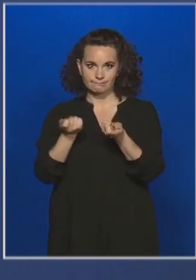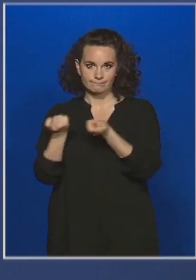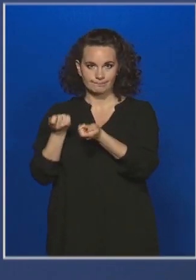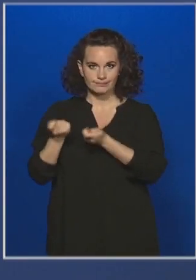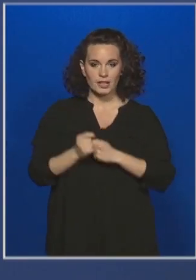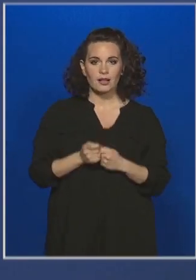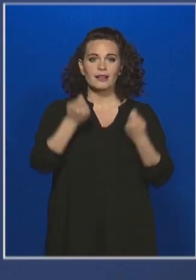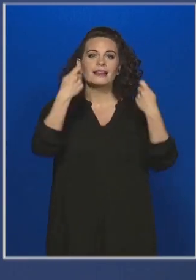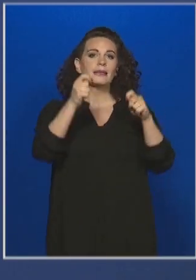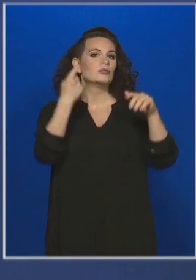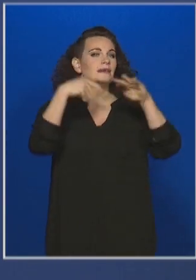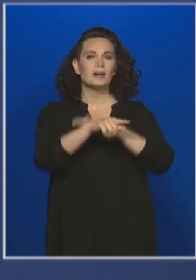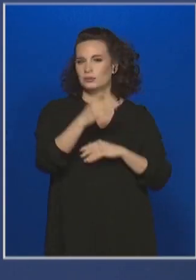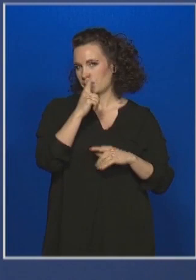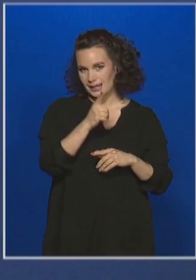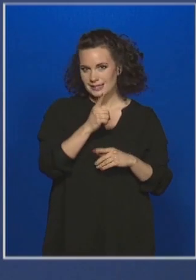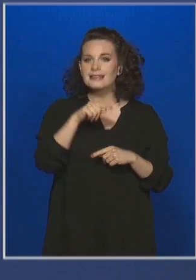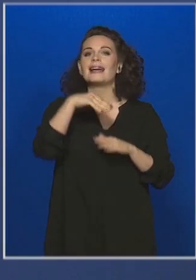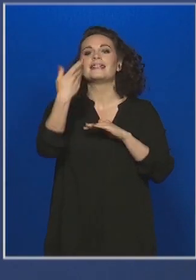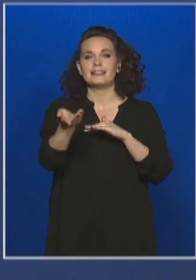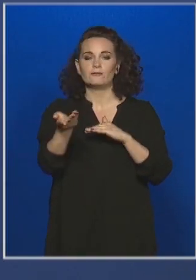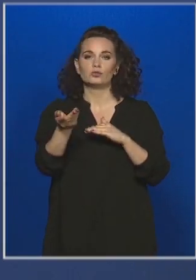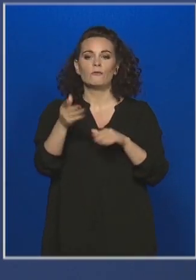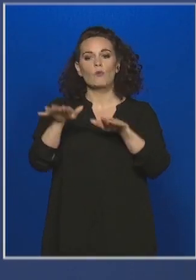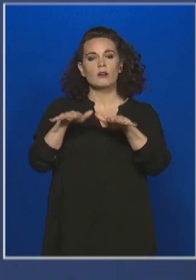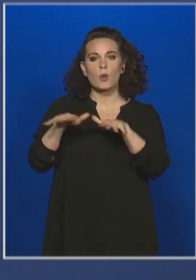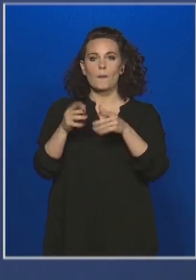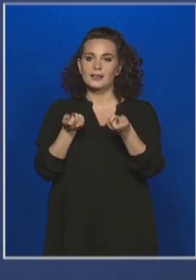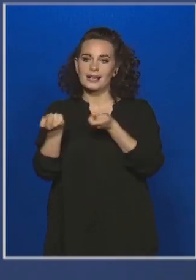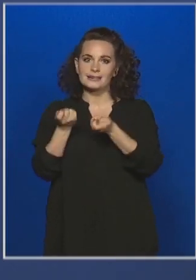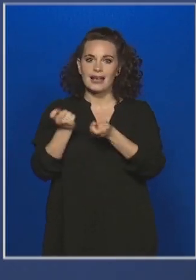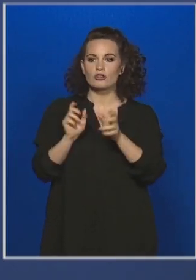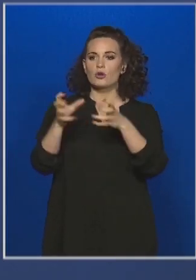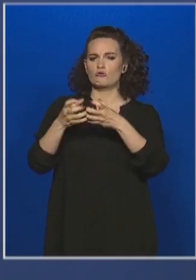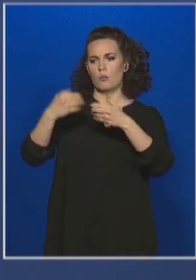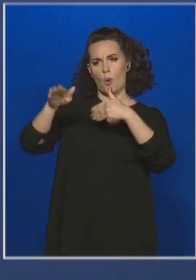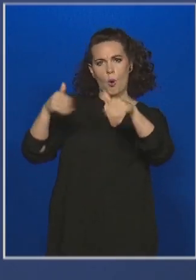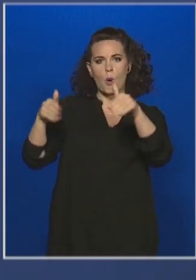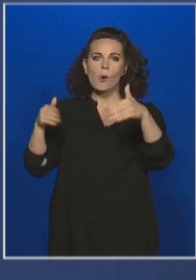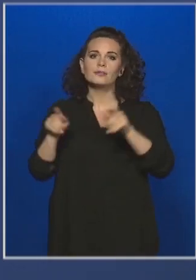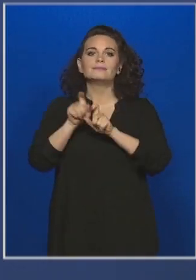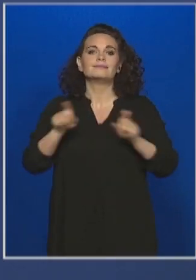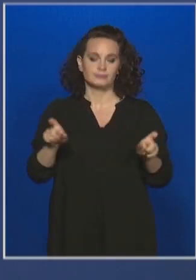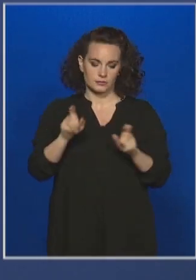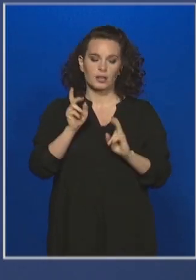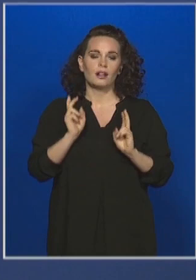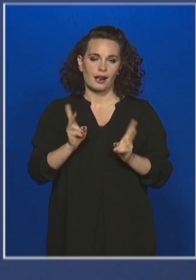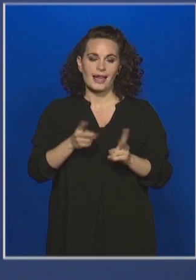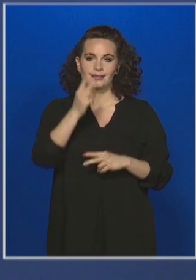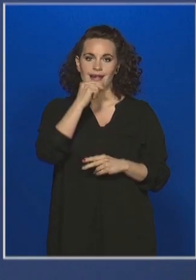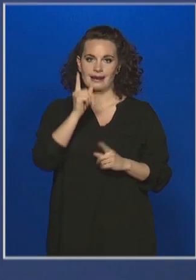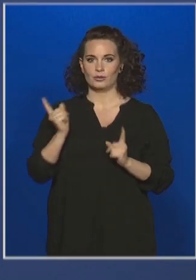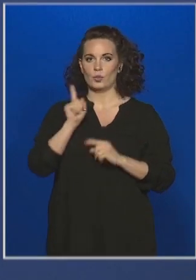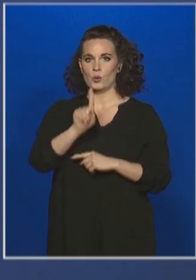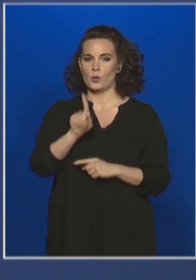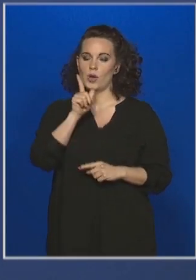épületekben nem, de kint forgalomirányítás, csoportosulások kezelése érdekében lehetséges a rendőri